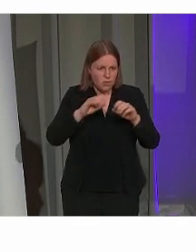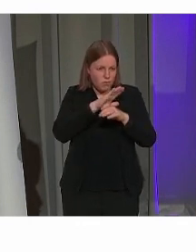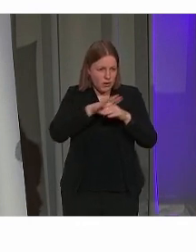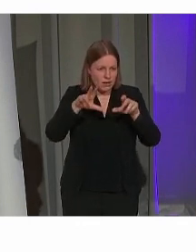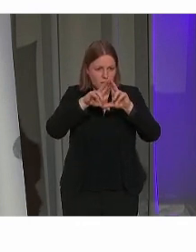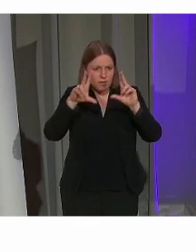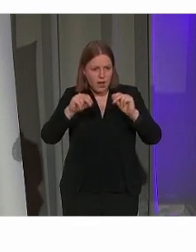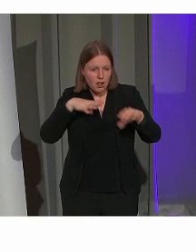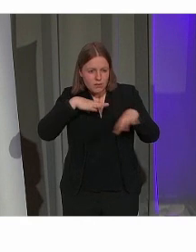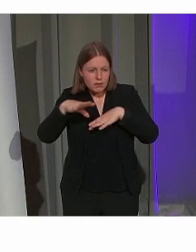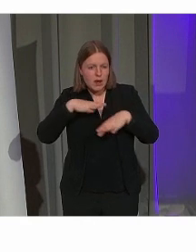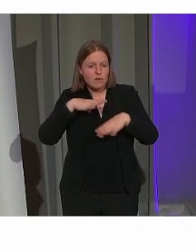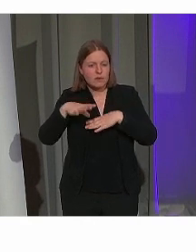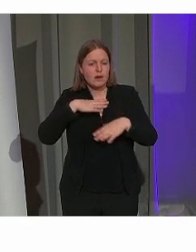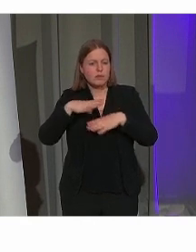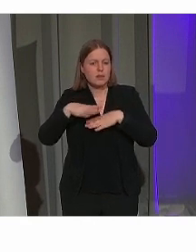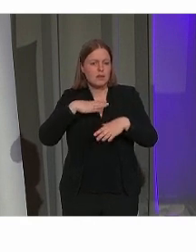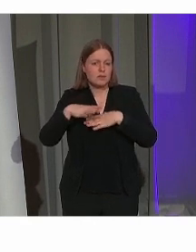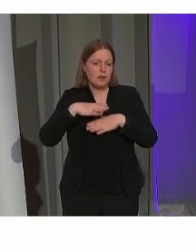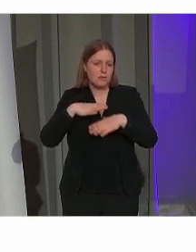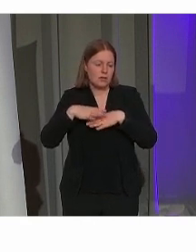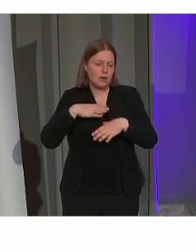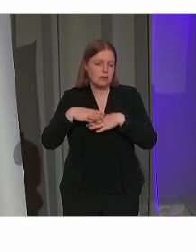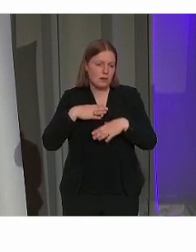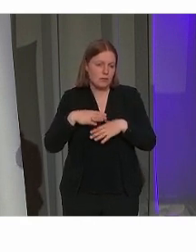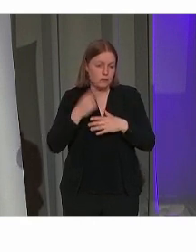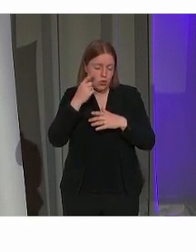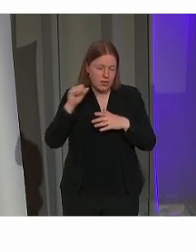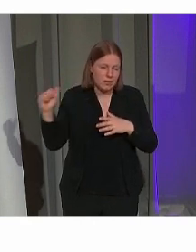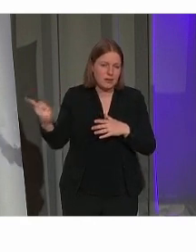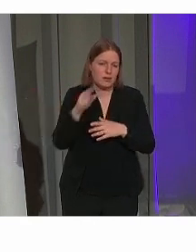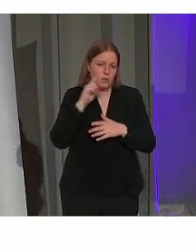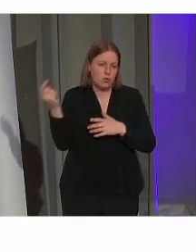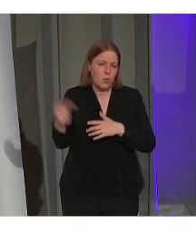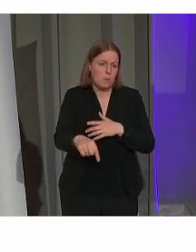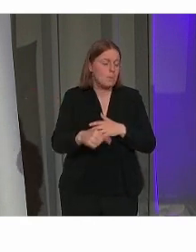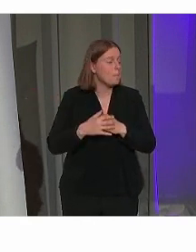narratief kunnen brengen naar alle bezoekers toe.